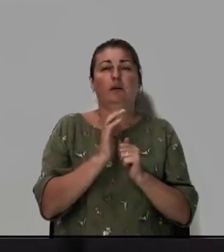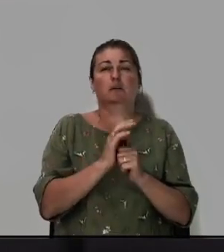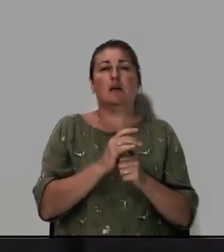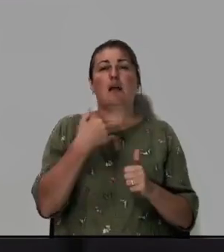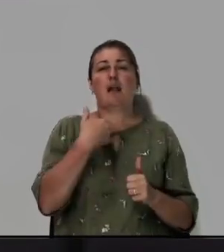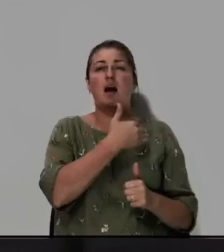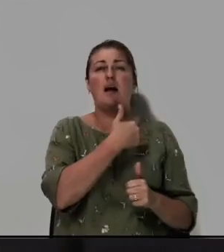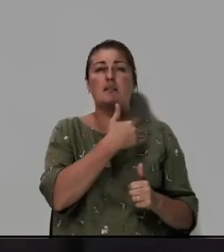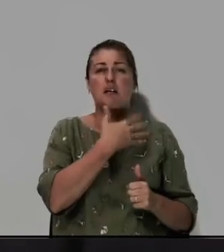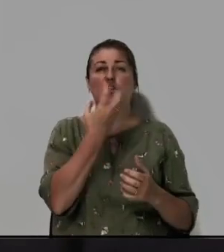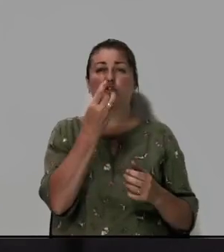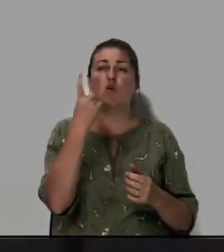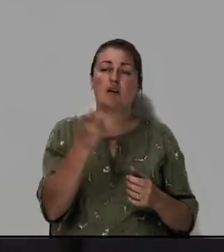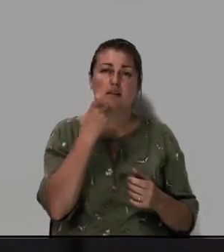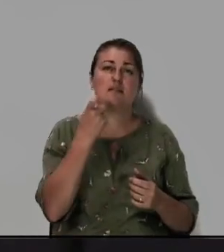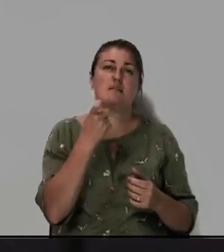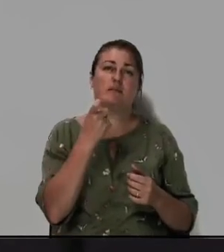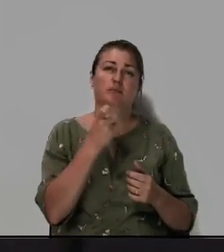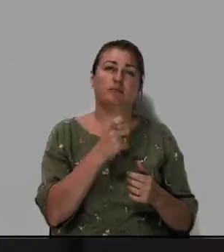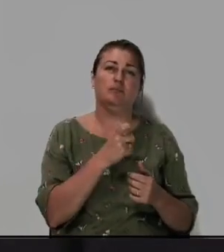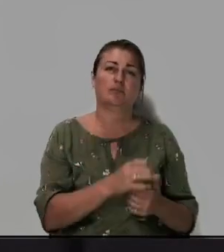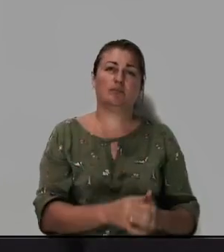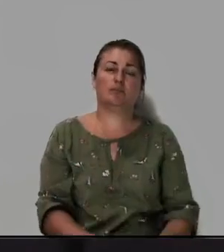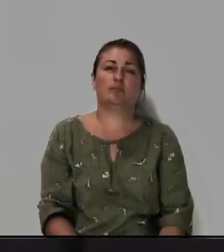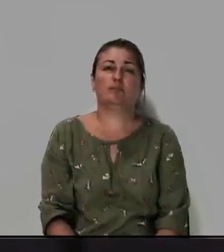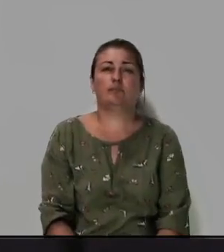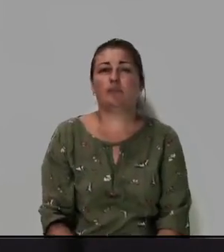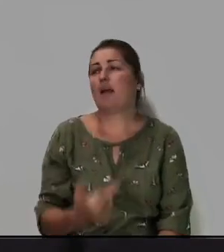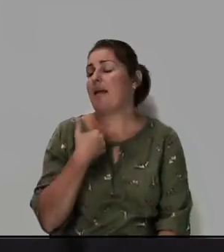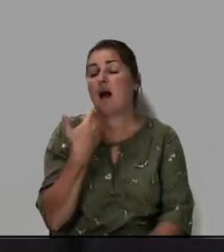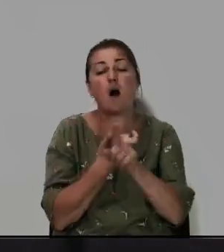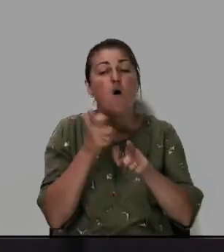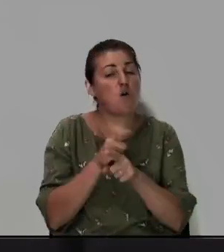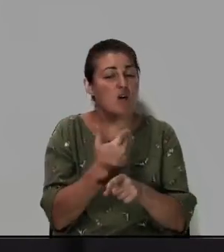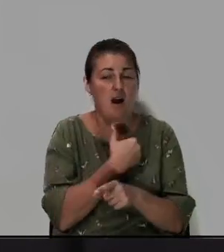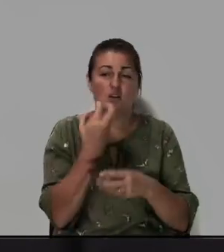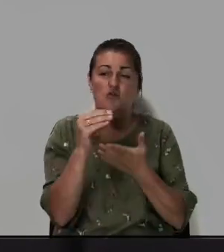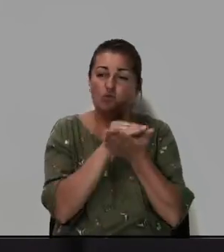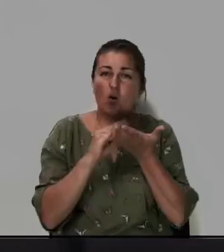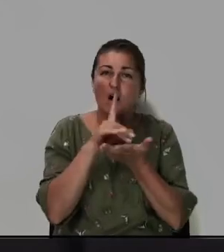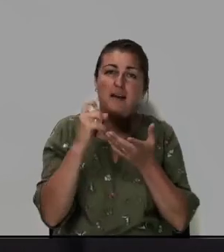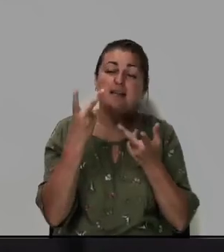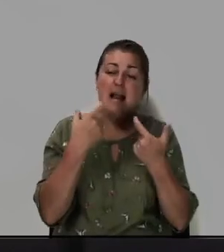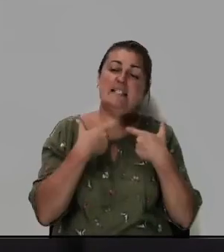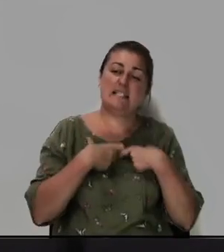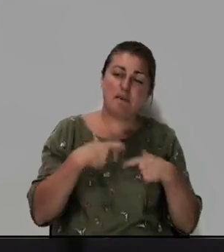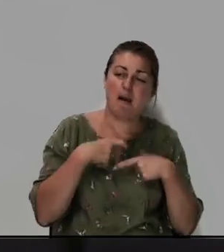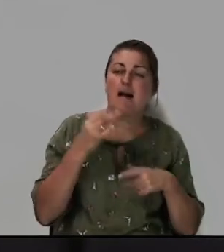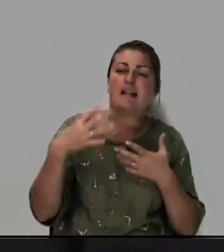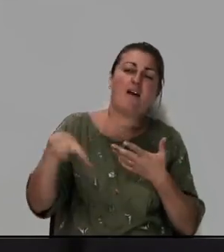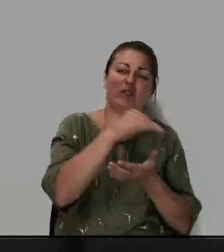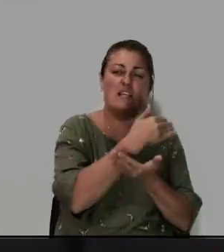я хотел еще раз, я очень хотел бы еще раз для себя и для всех нас